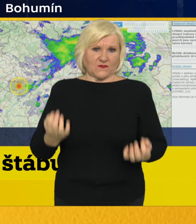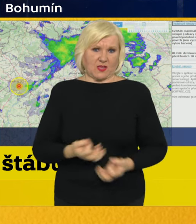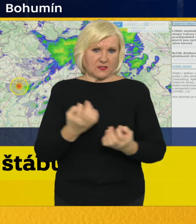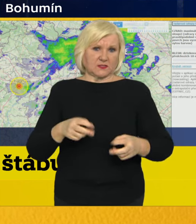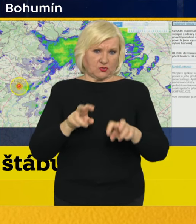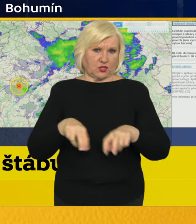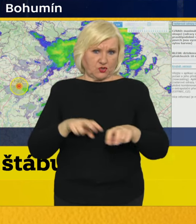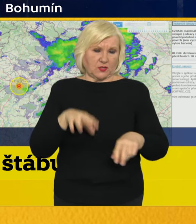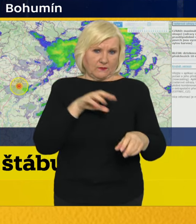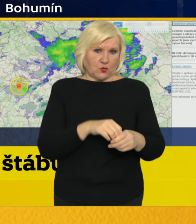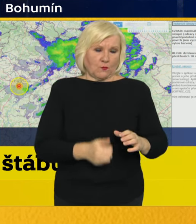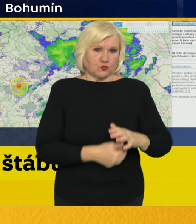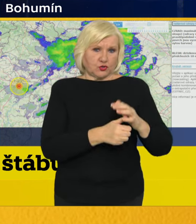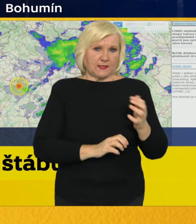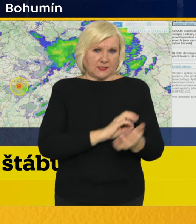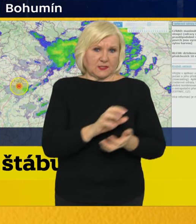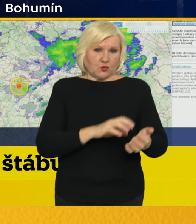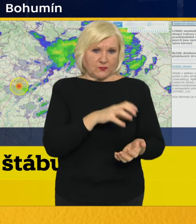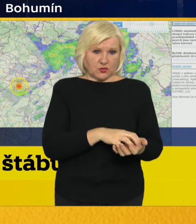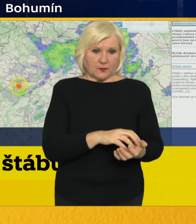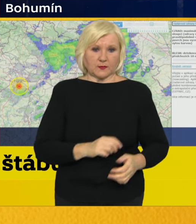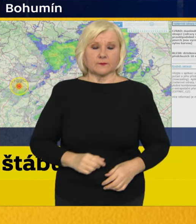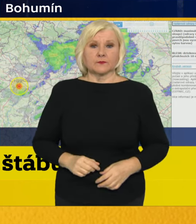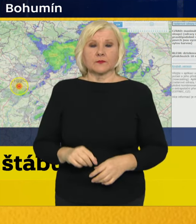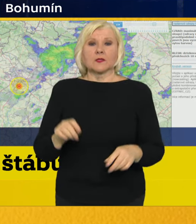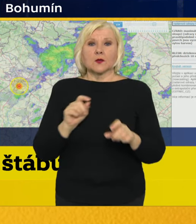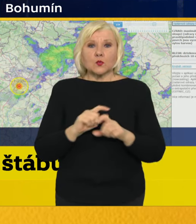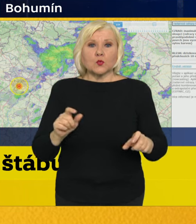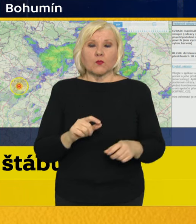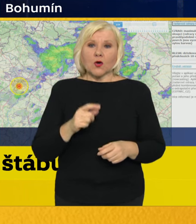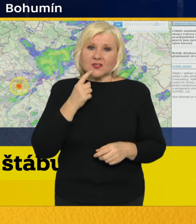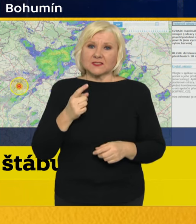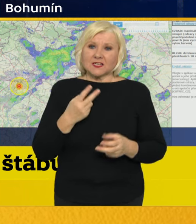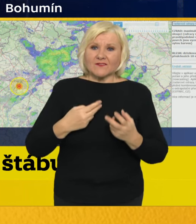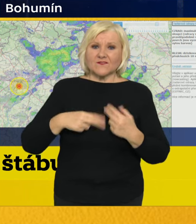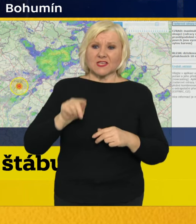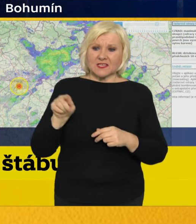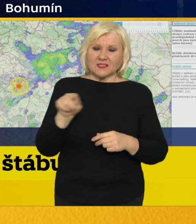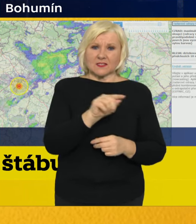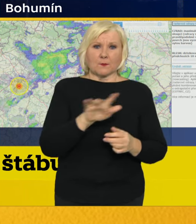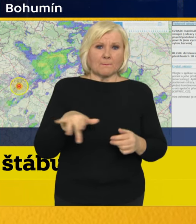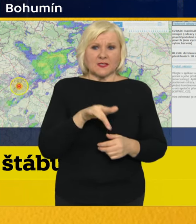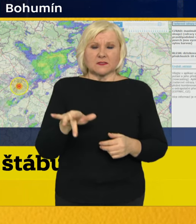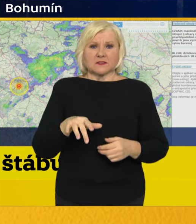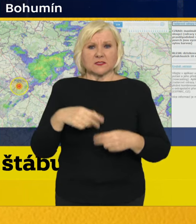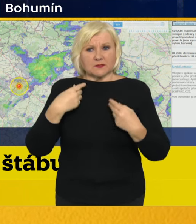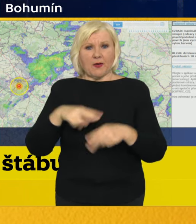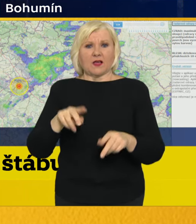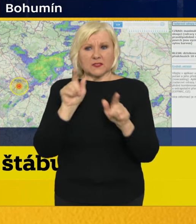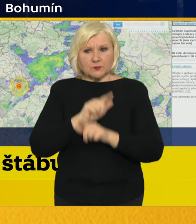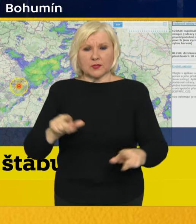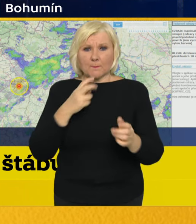na ústředním krizovém štábu, které teďka proběhl, tak, aby jsme do většiny míst dokázali co nejdříve obnovit dodávku elektřiny,